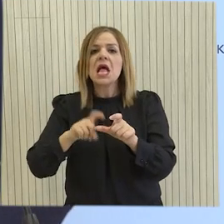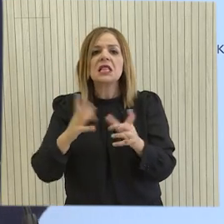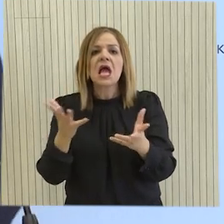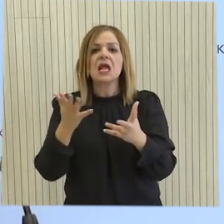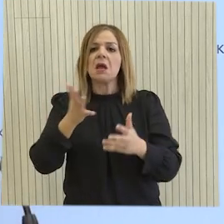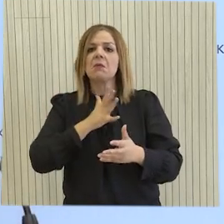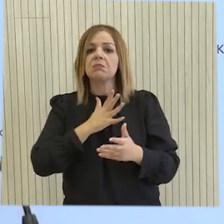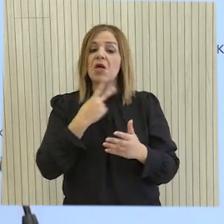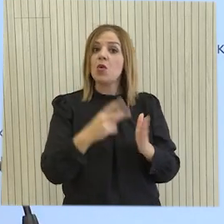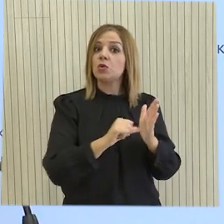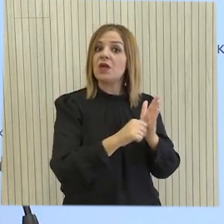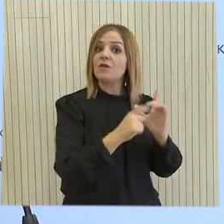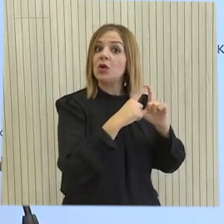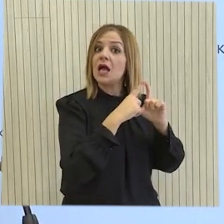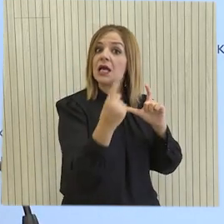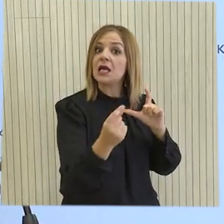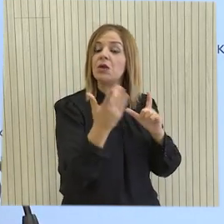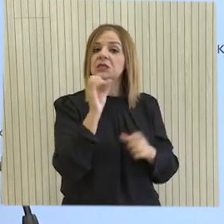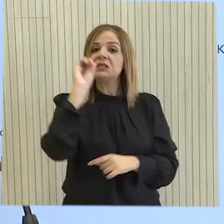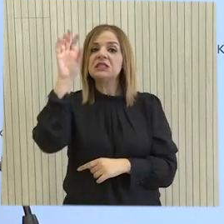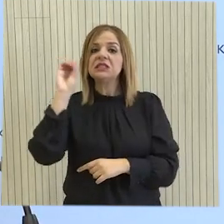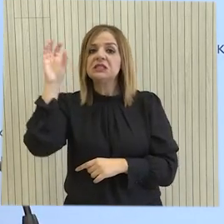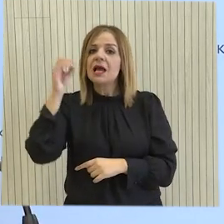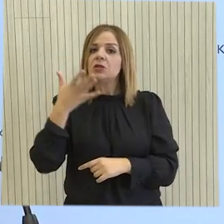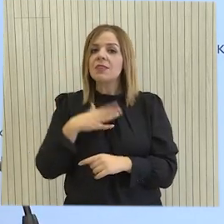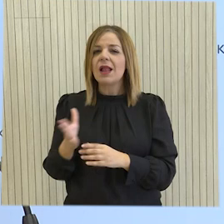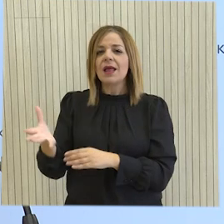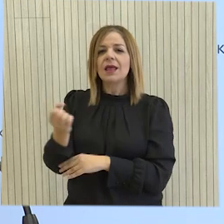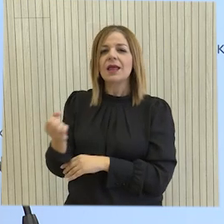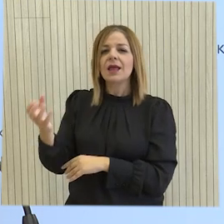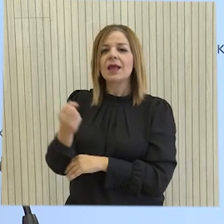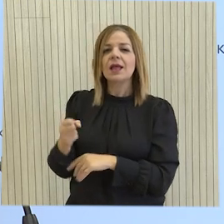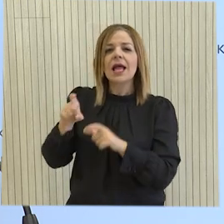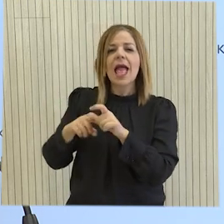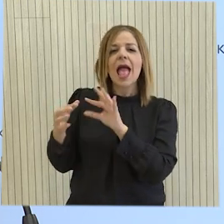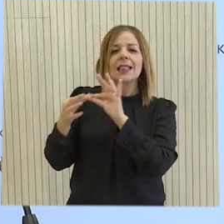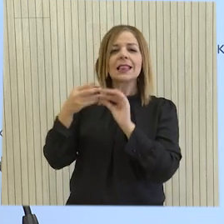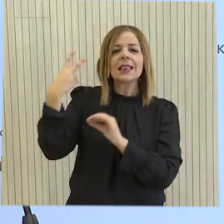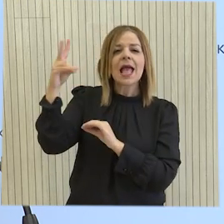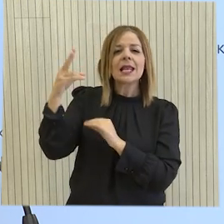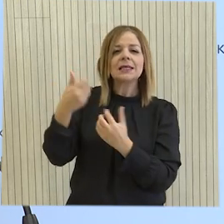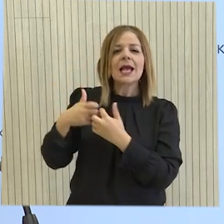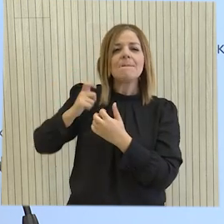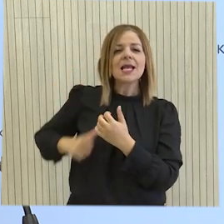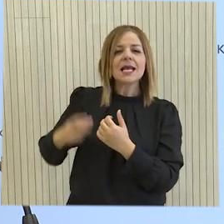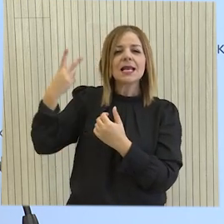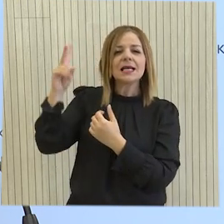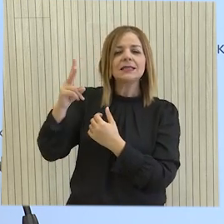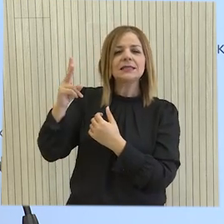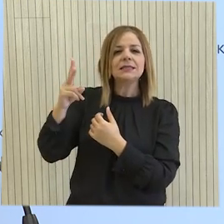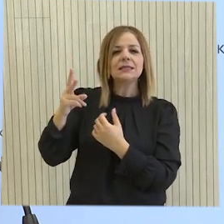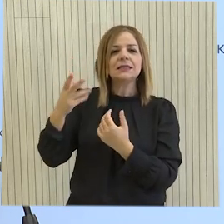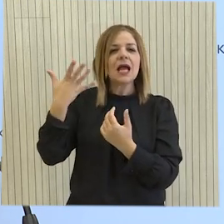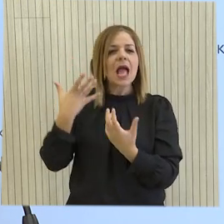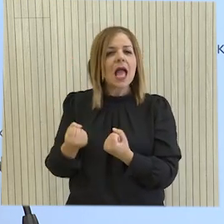είτε πολίτες της κυπριακής δημοκρατίας, είτε είναι ξένοι, οποίοι σχετίζονται με εταιρείες ή εμπιχειρηματικές δραστηλότητες στις ελεύθερες